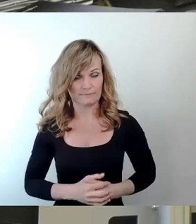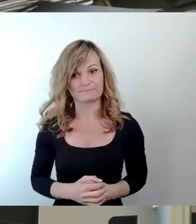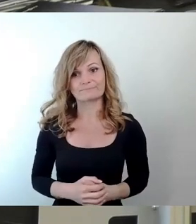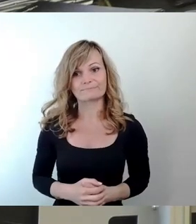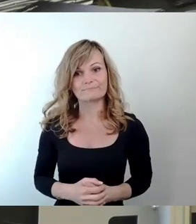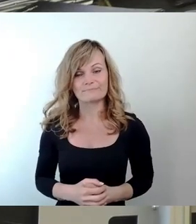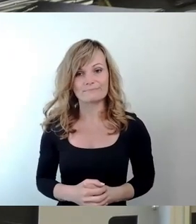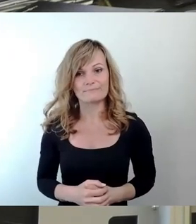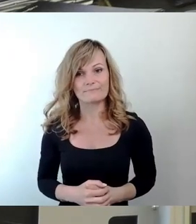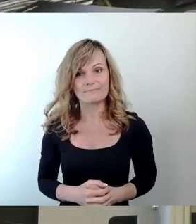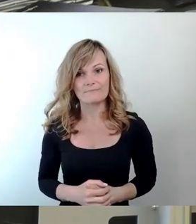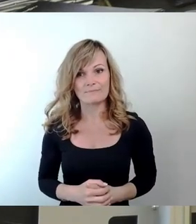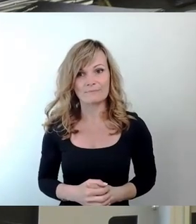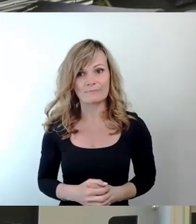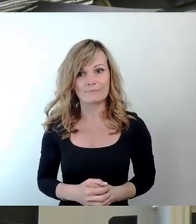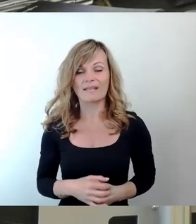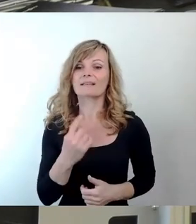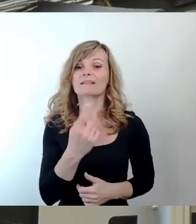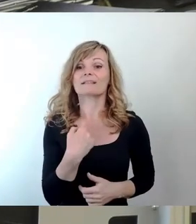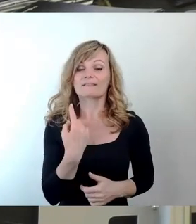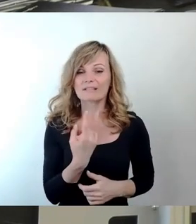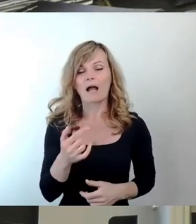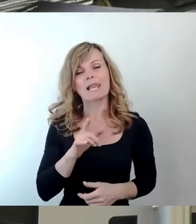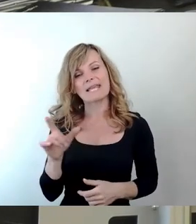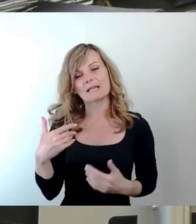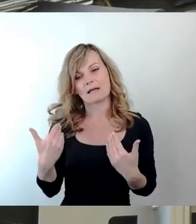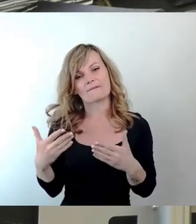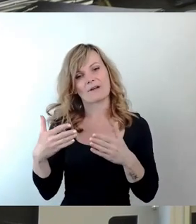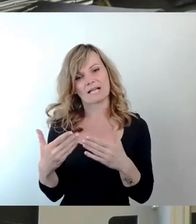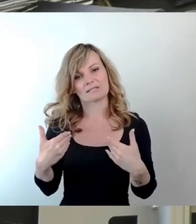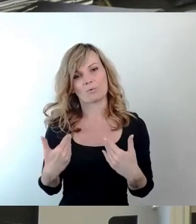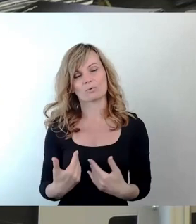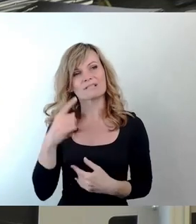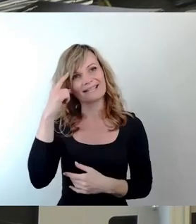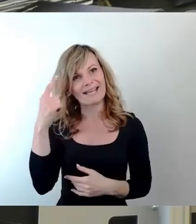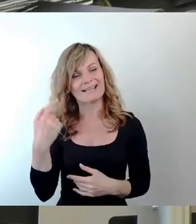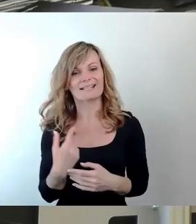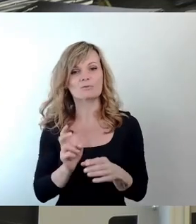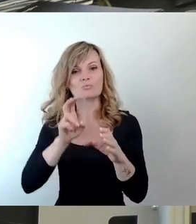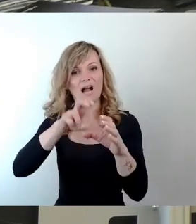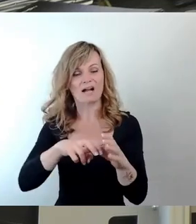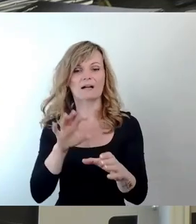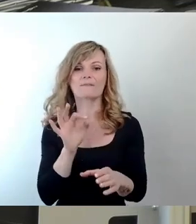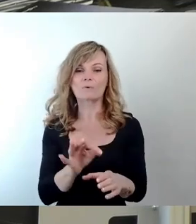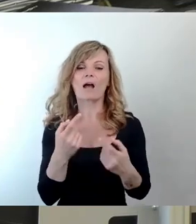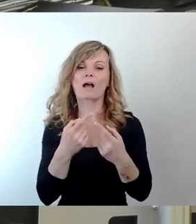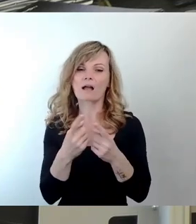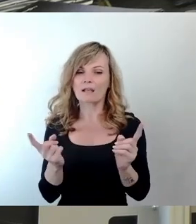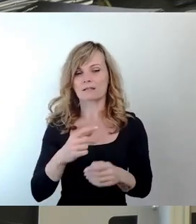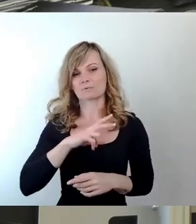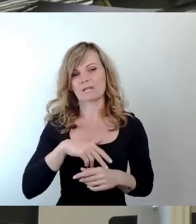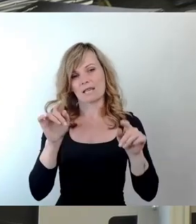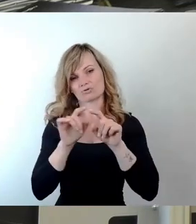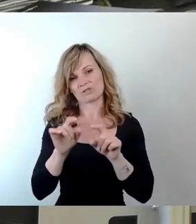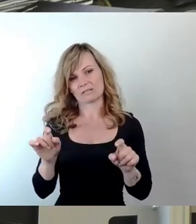Wir als Linke denken im Prinzip, dass der Zugang für alle sozialen Schichten erhalten bleiben muss. Wir stehen